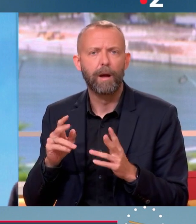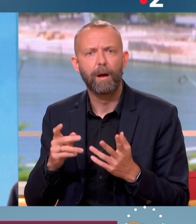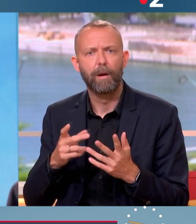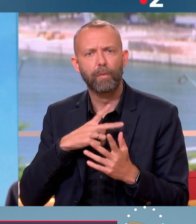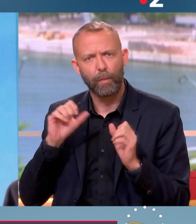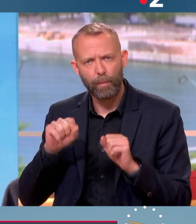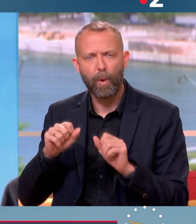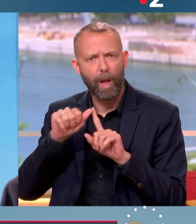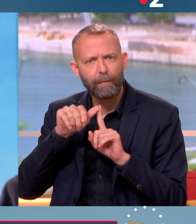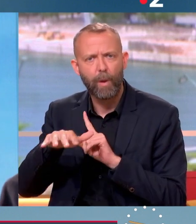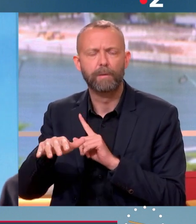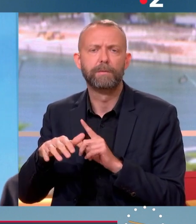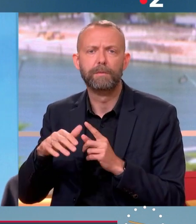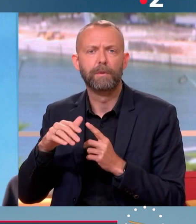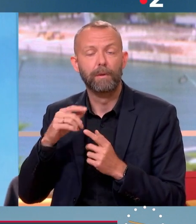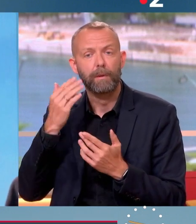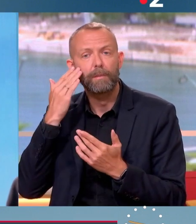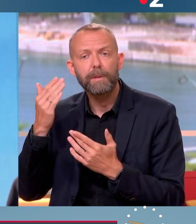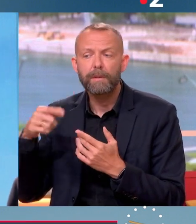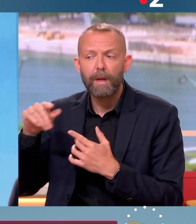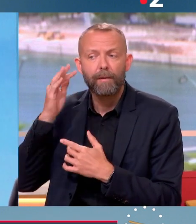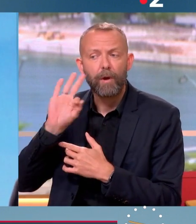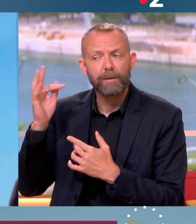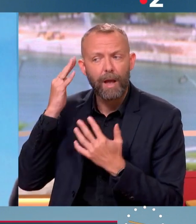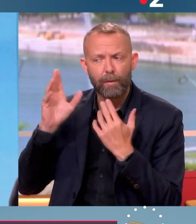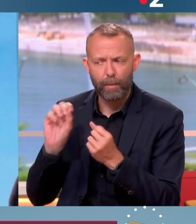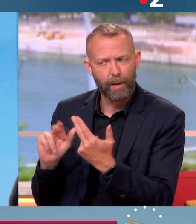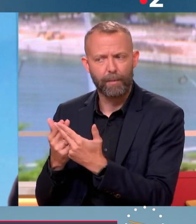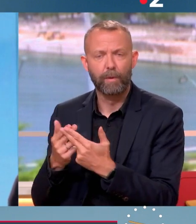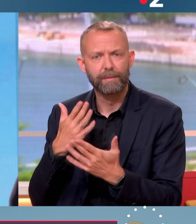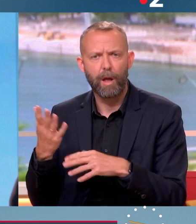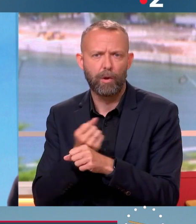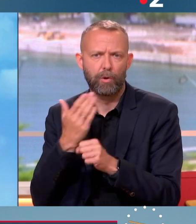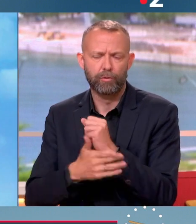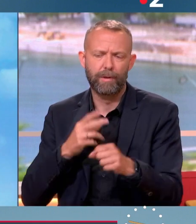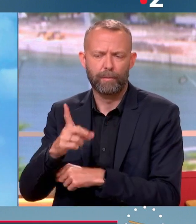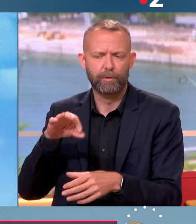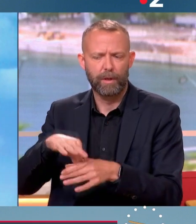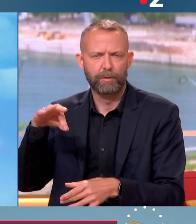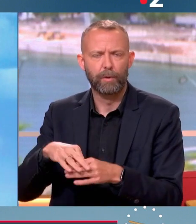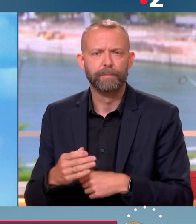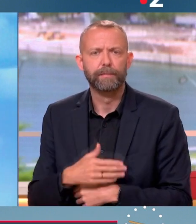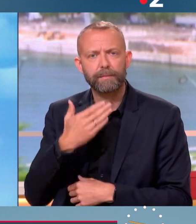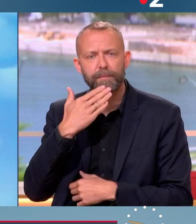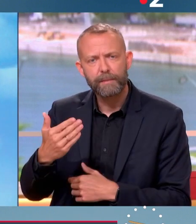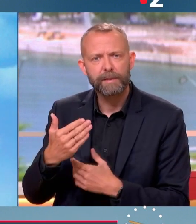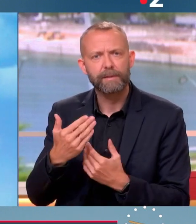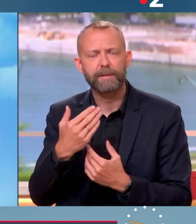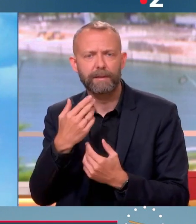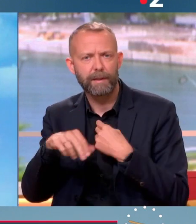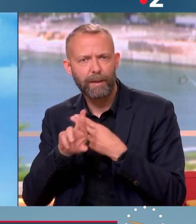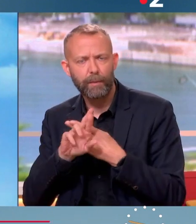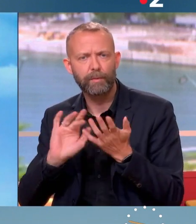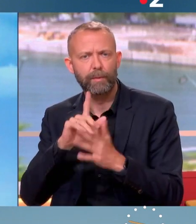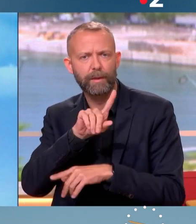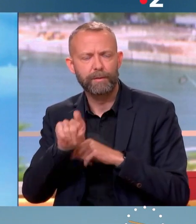l'influence pour qu'on réponde tous aux inquiétudes des Français. C'est ça l'enjeu des élections de dimanche prochain. On vous a entendu. Merci Patrick Mignola, président du groupe Modem à l